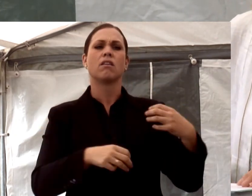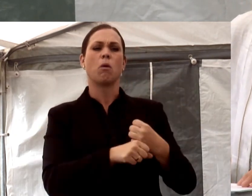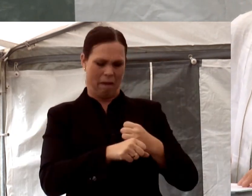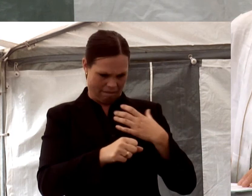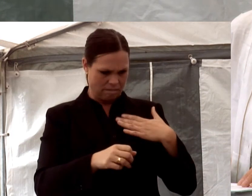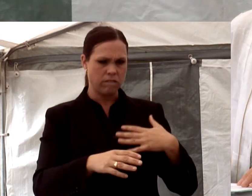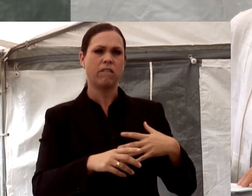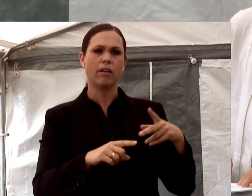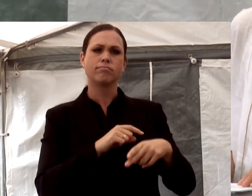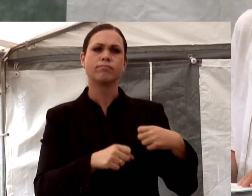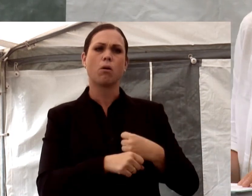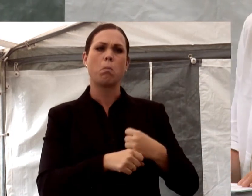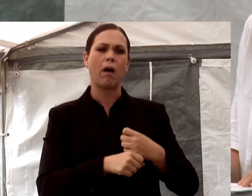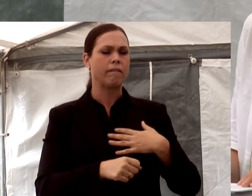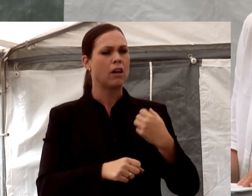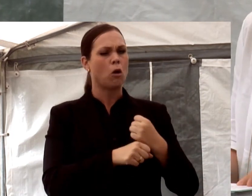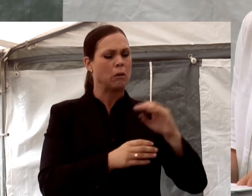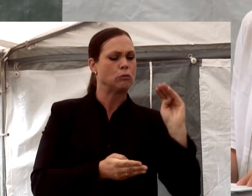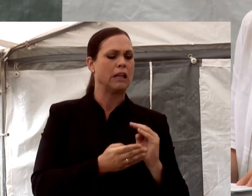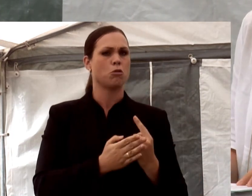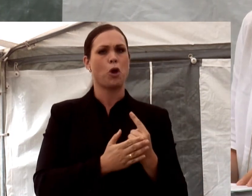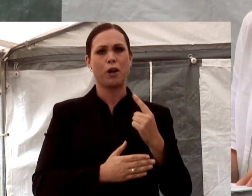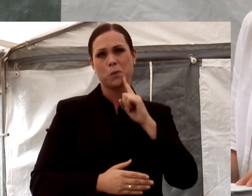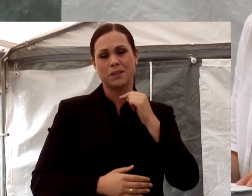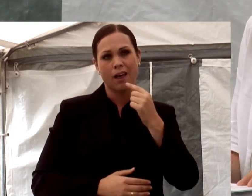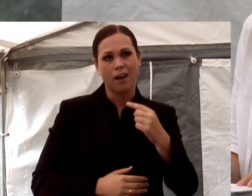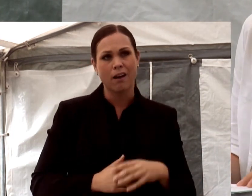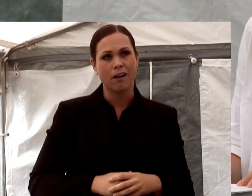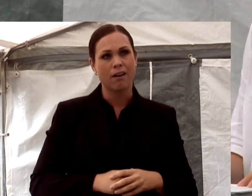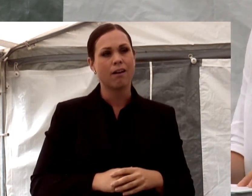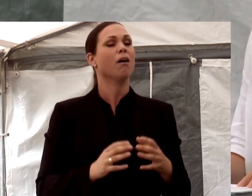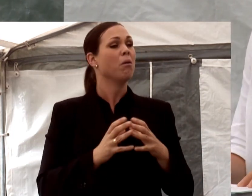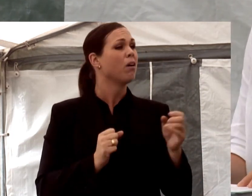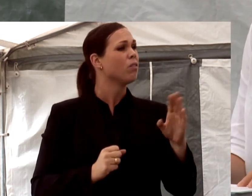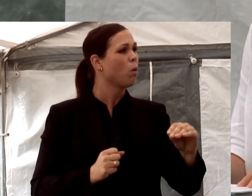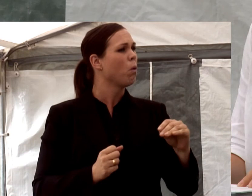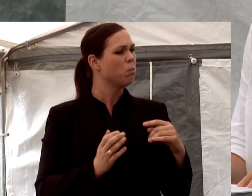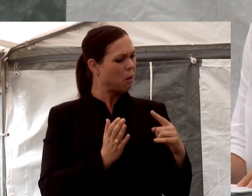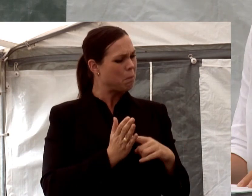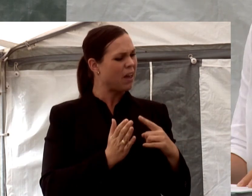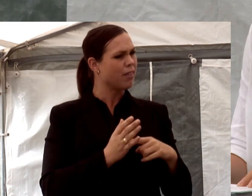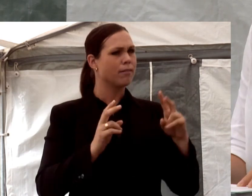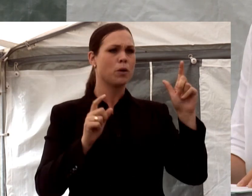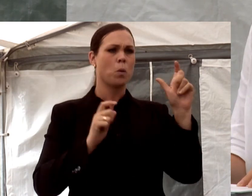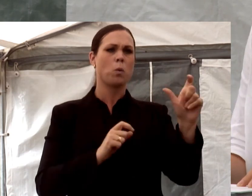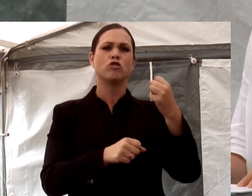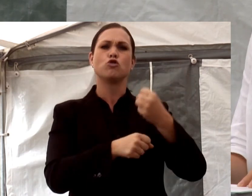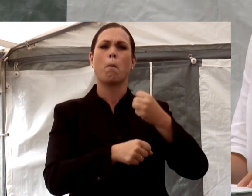sluta jobba. Man vill jobba så lite som möjligt. Men då menar man också någonting med jobba.